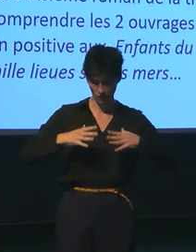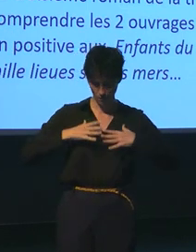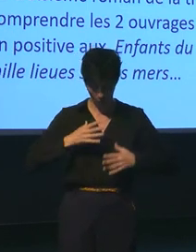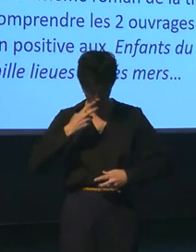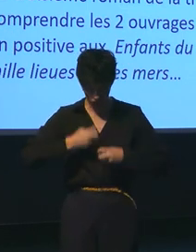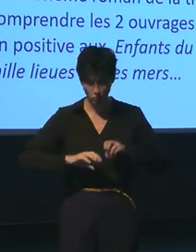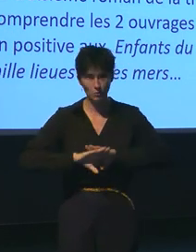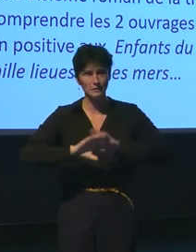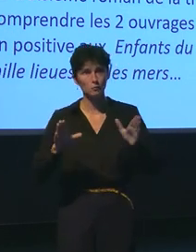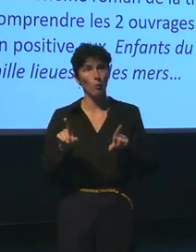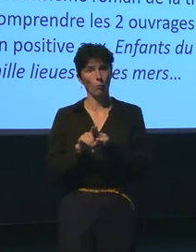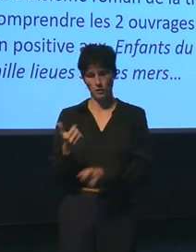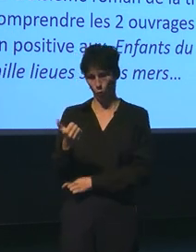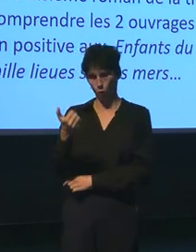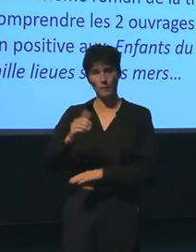chaussures et un condamnats